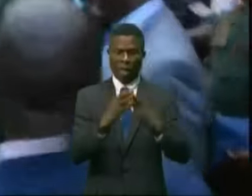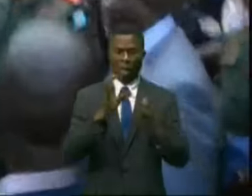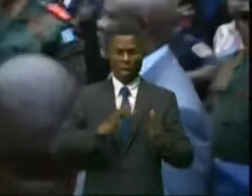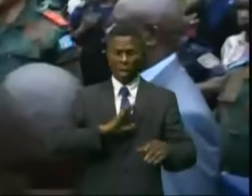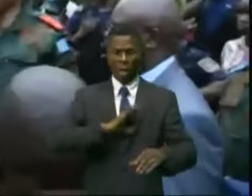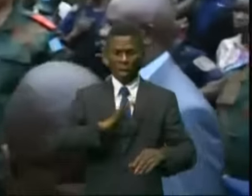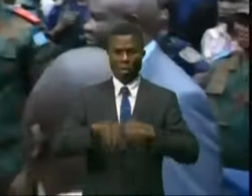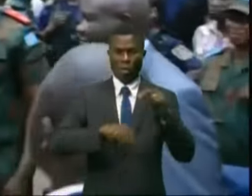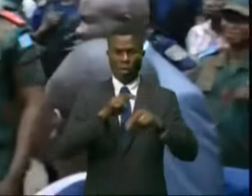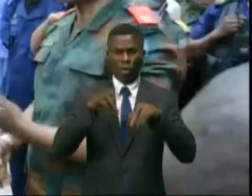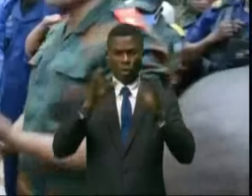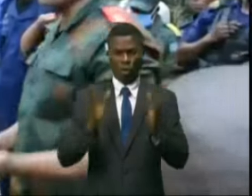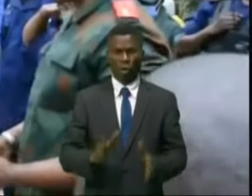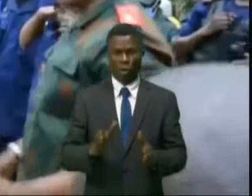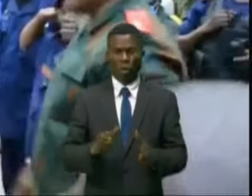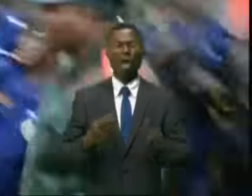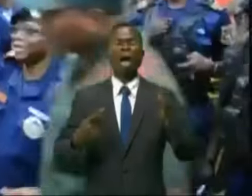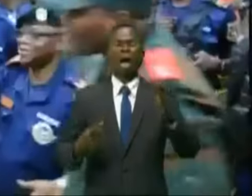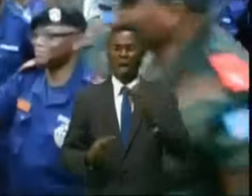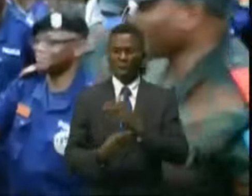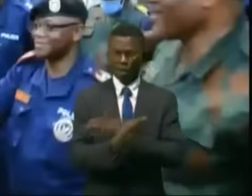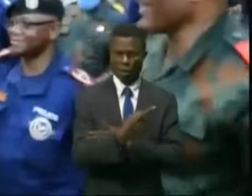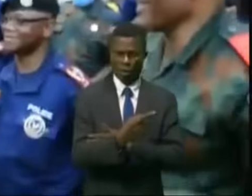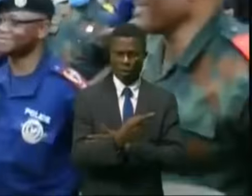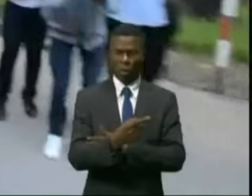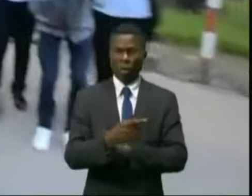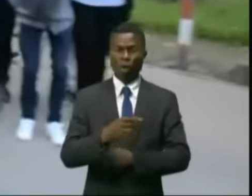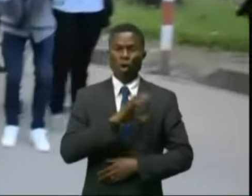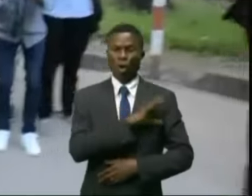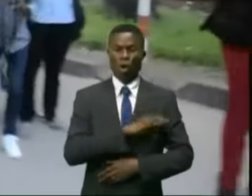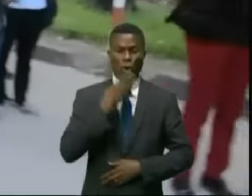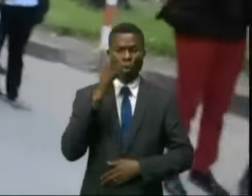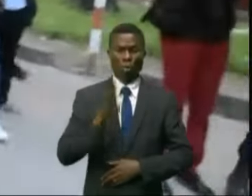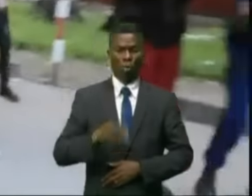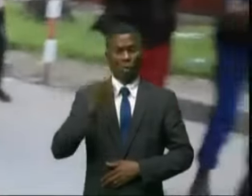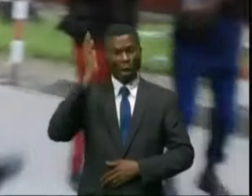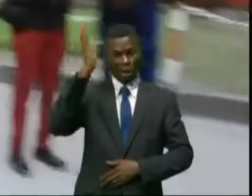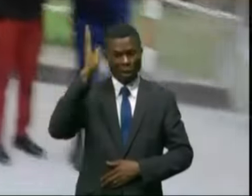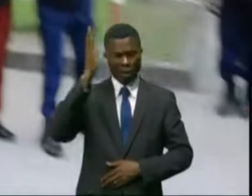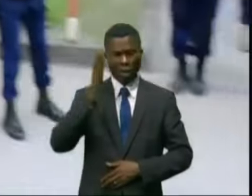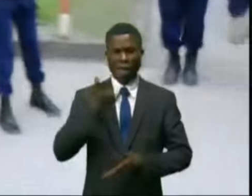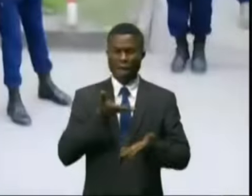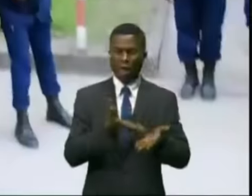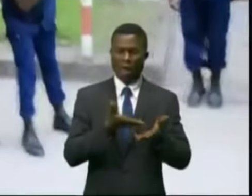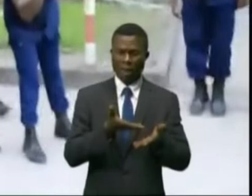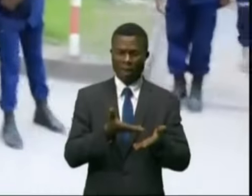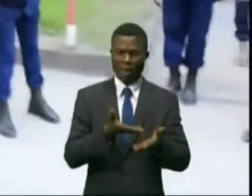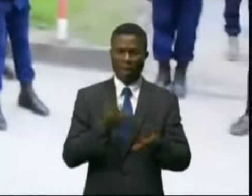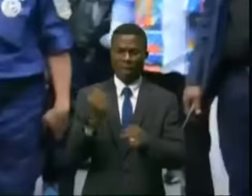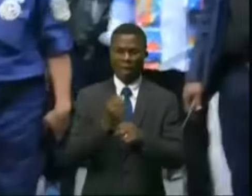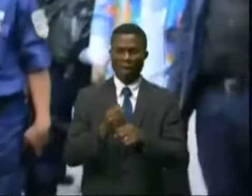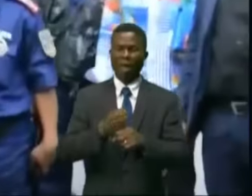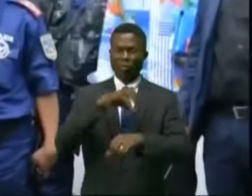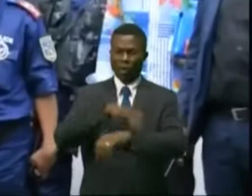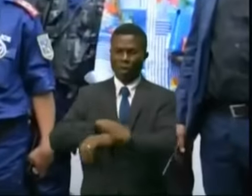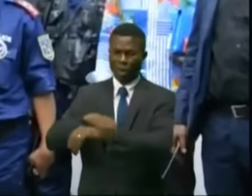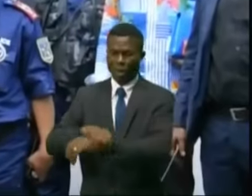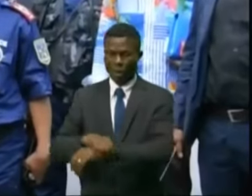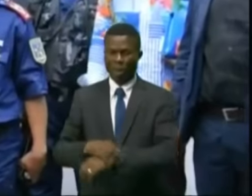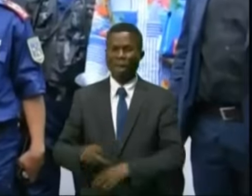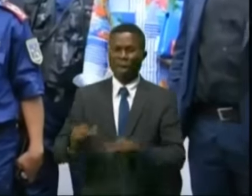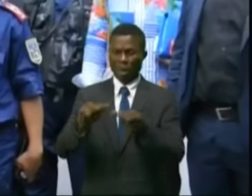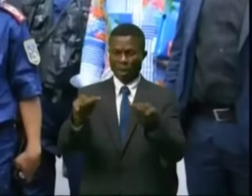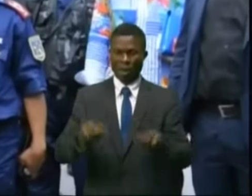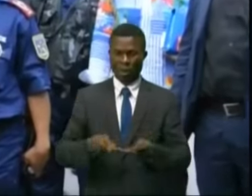nationale congolaise par la dénonciation des unciviques pour faciliter l'opération des tracts déclenchés sur les terrains,